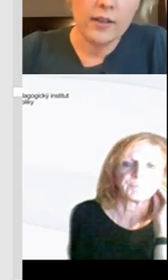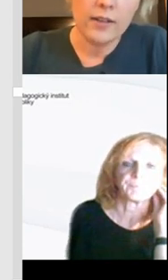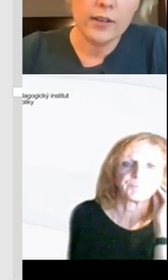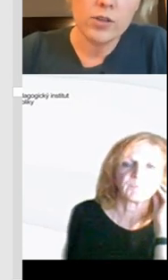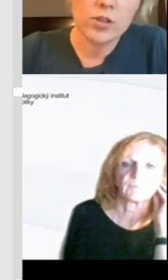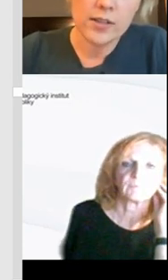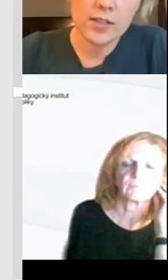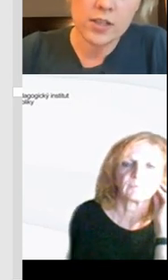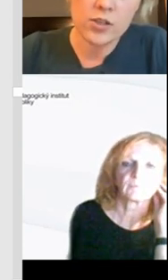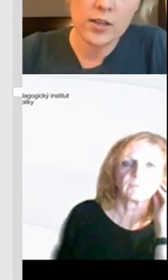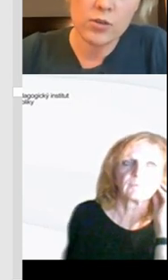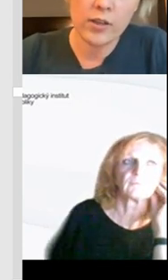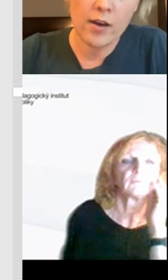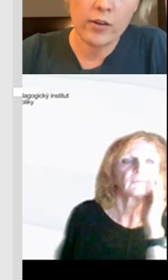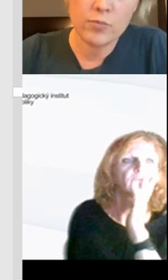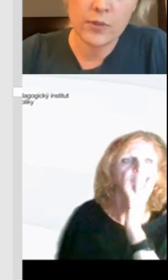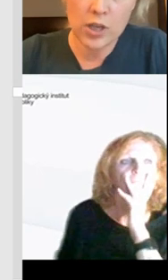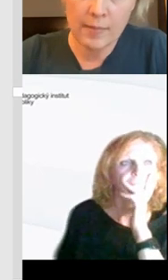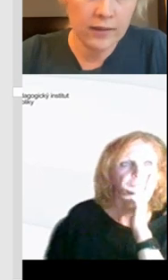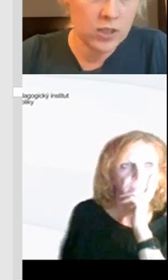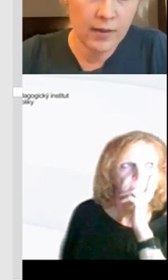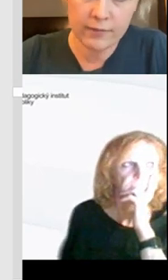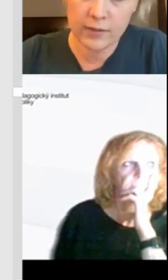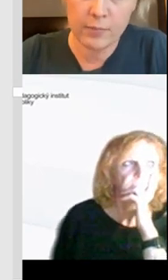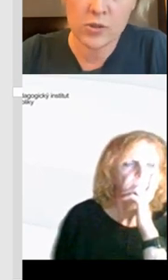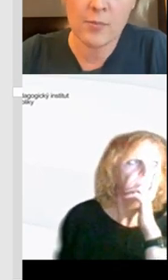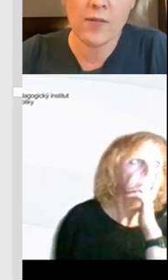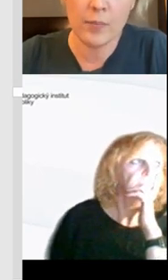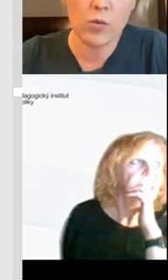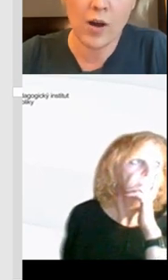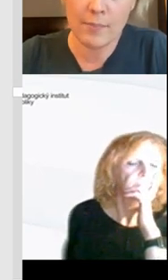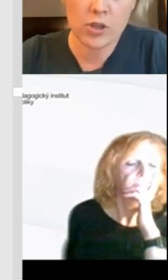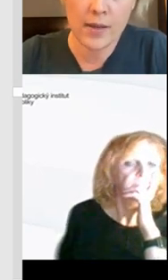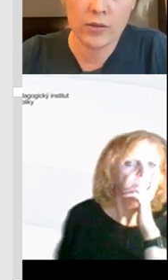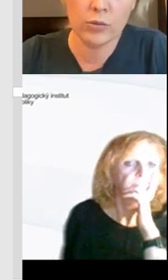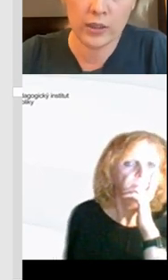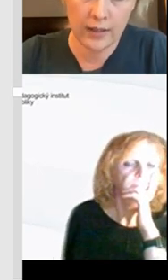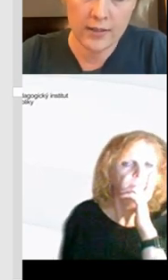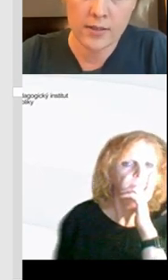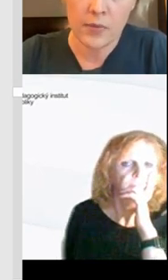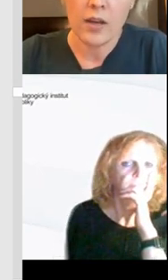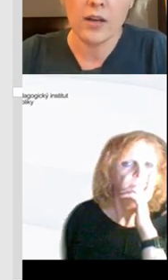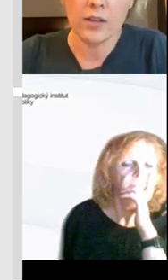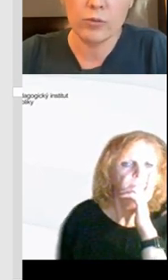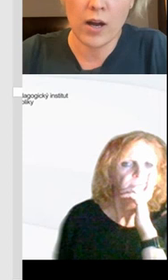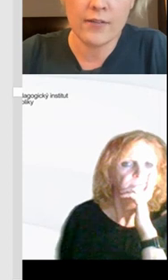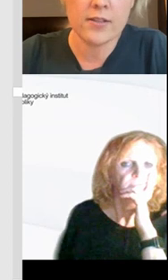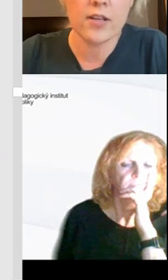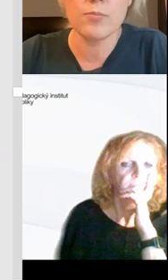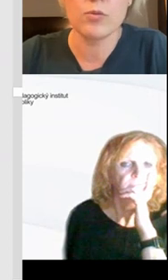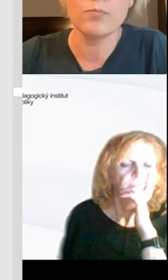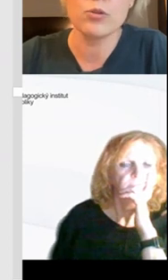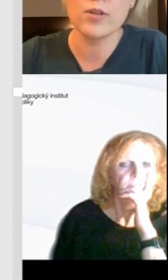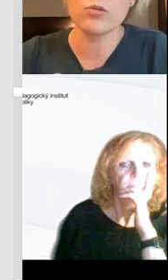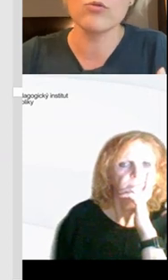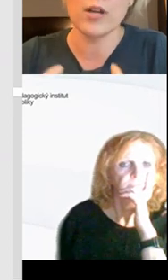Určitě je důležité zase říct, že něco jiného, když píšeme třeba v poznámkovém bloku a píšeme jednoduchý text. Druhá